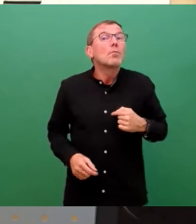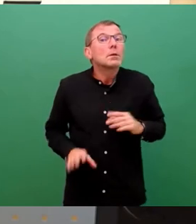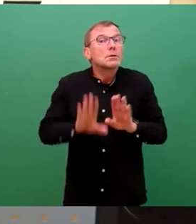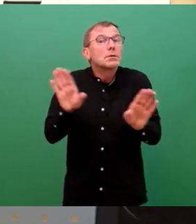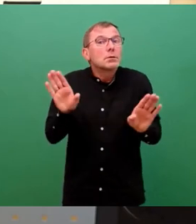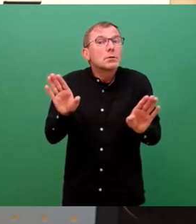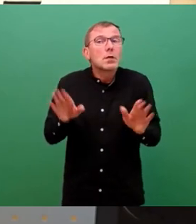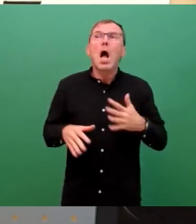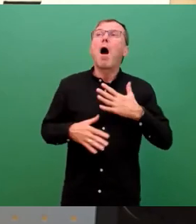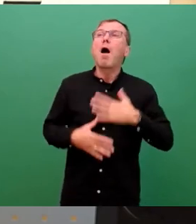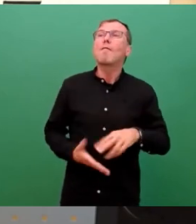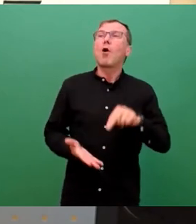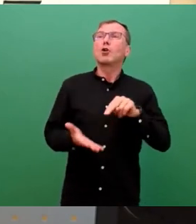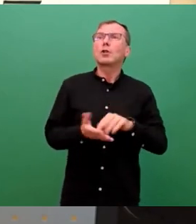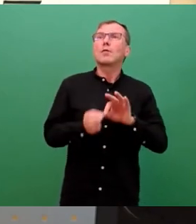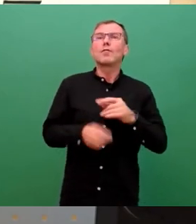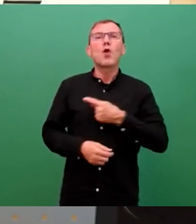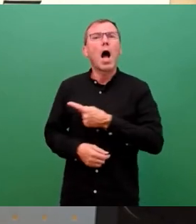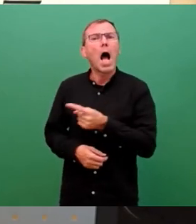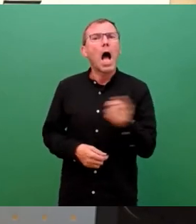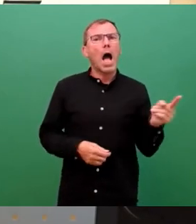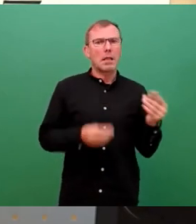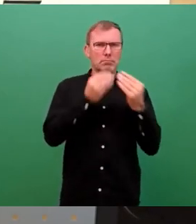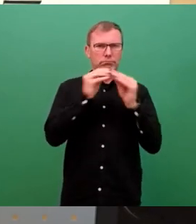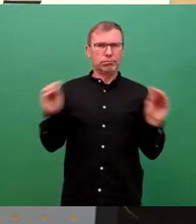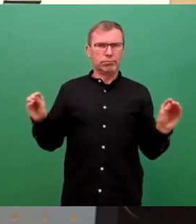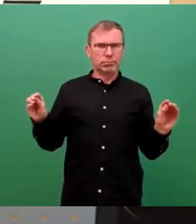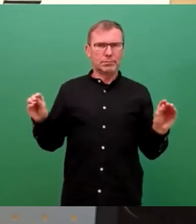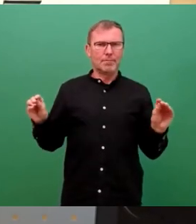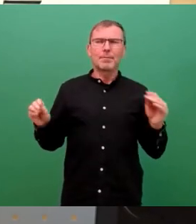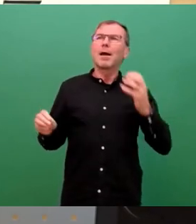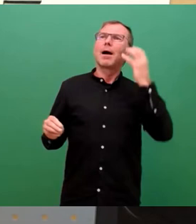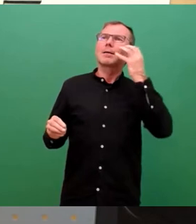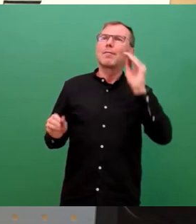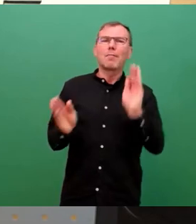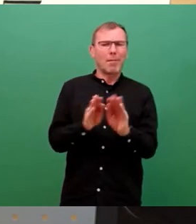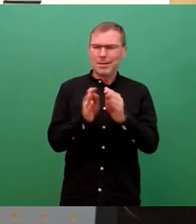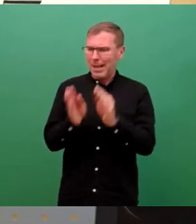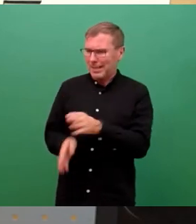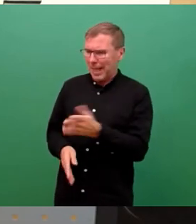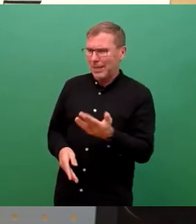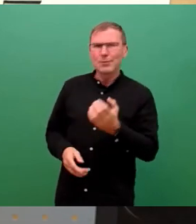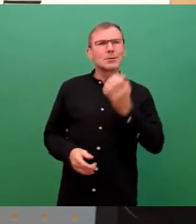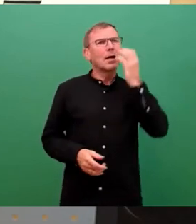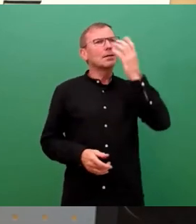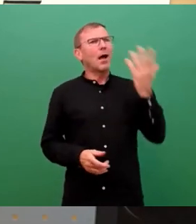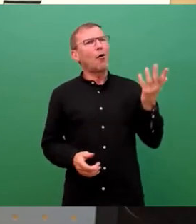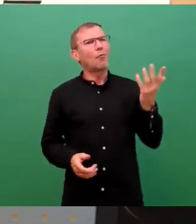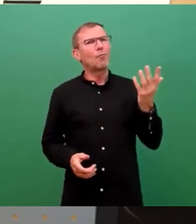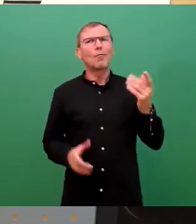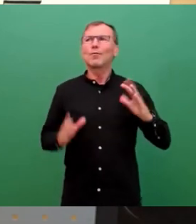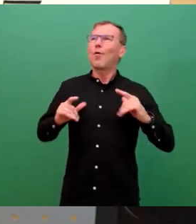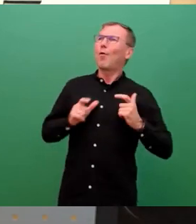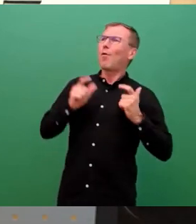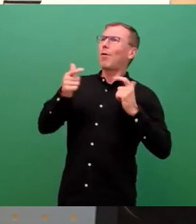Wohlstand für alle proklamiert. Also der Traum von einem kleinen Haus, der Traum von einem Urlaub und